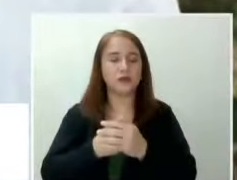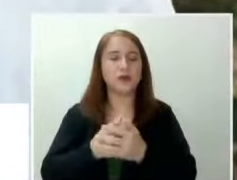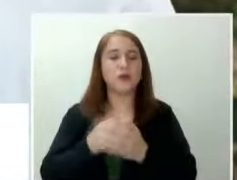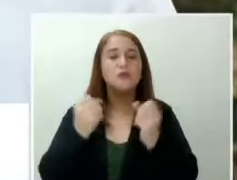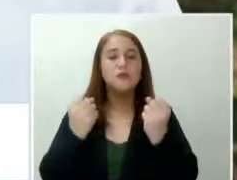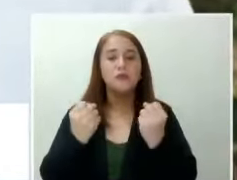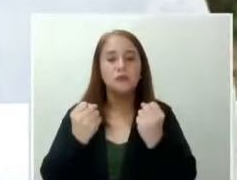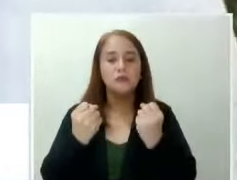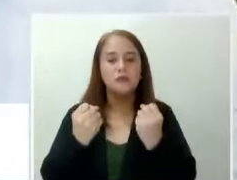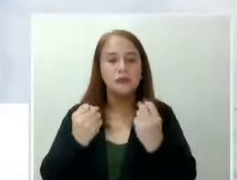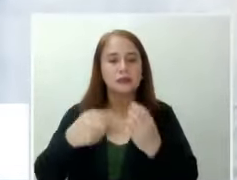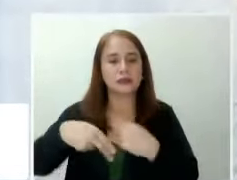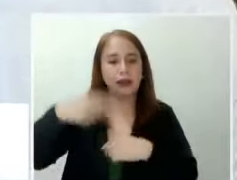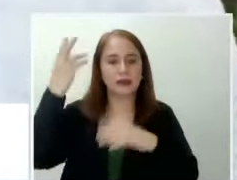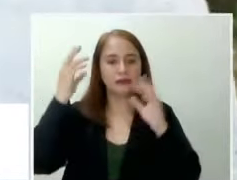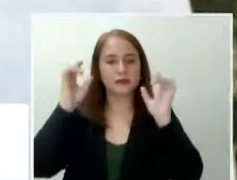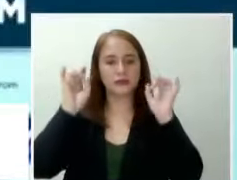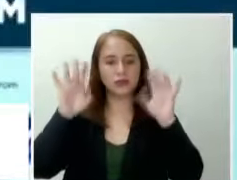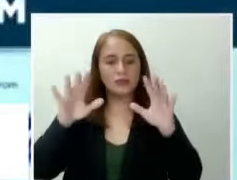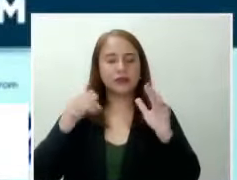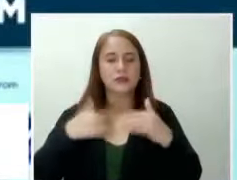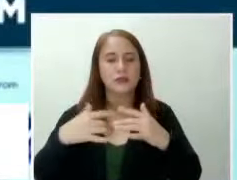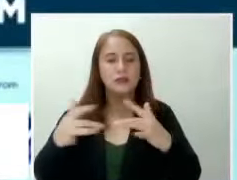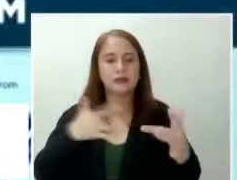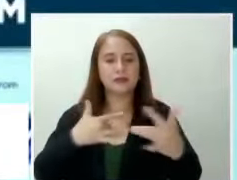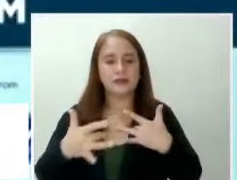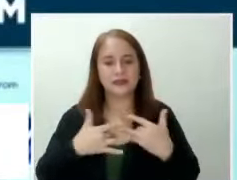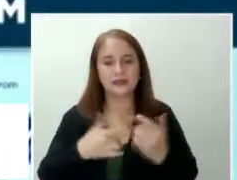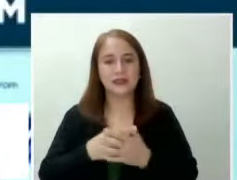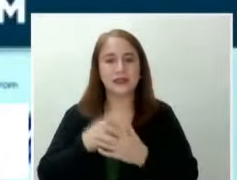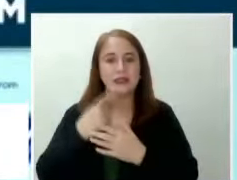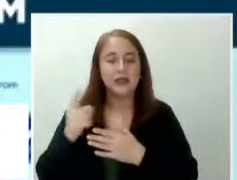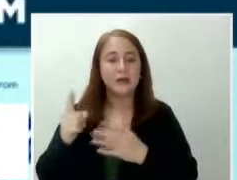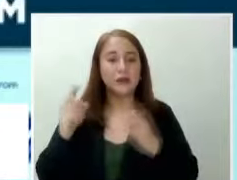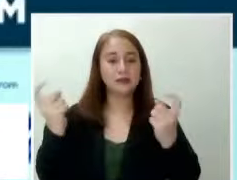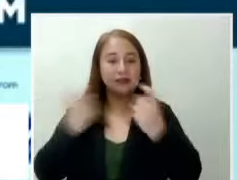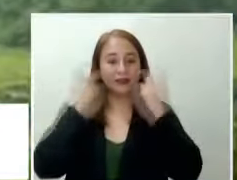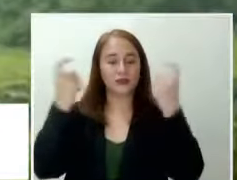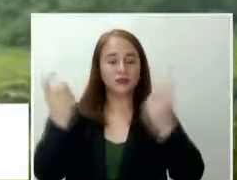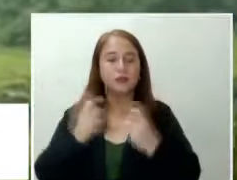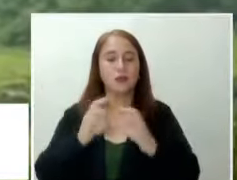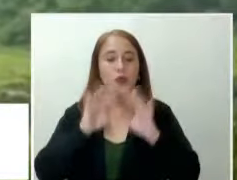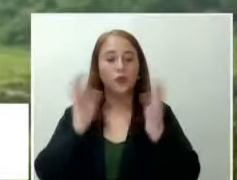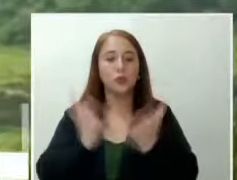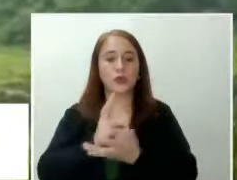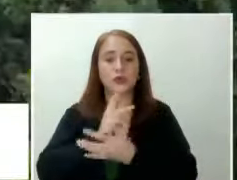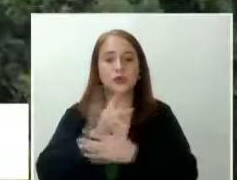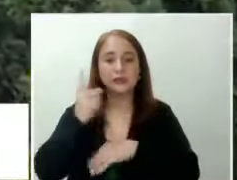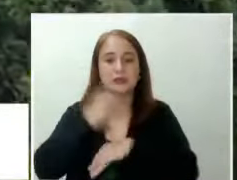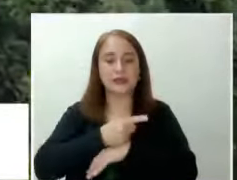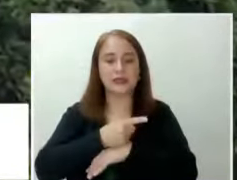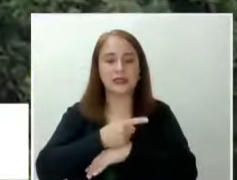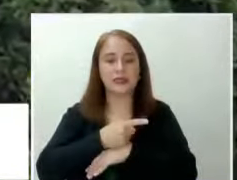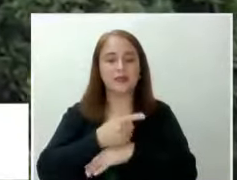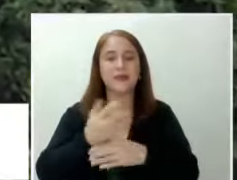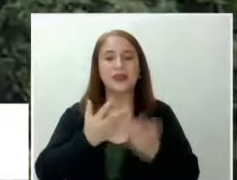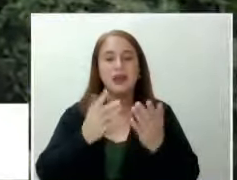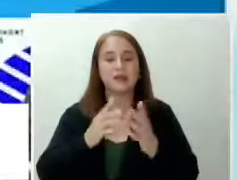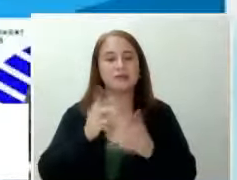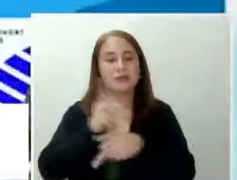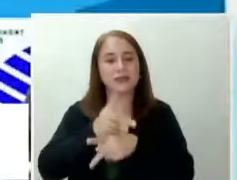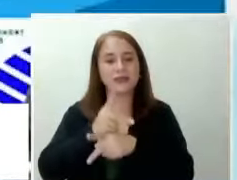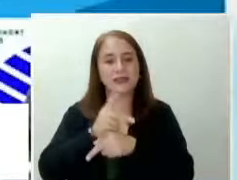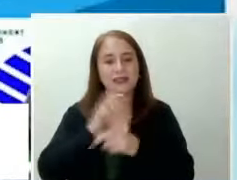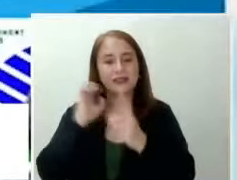mas mataas yung risk na magkaroon ng transmission. At sa pagdiriwang ng World Water Day, handog din ng Bantay Kalikasa at mga